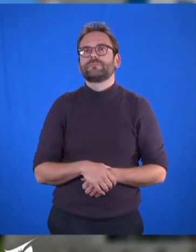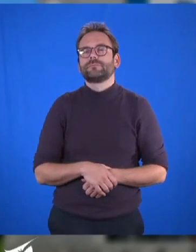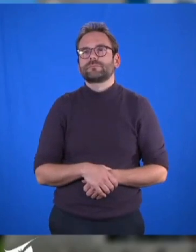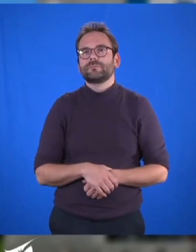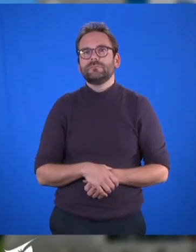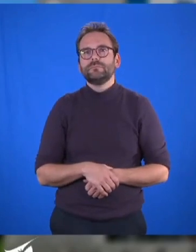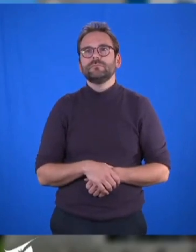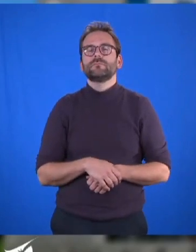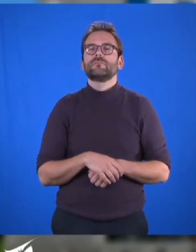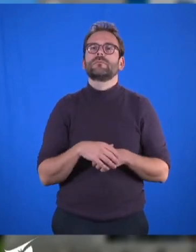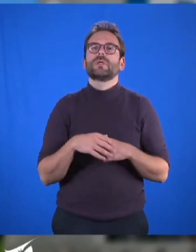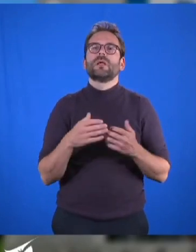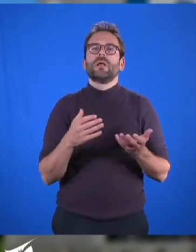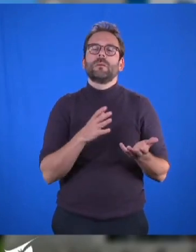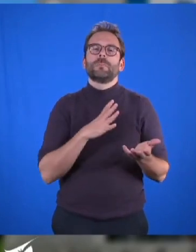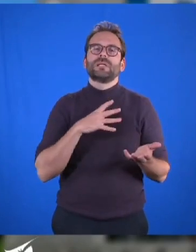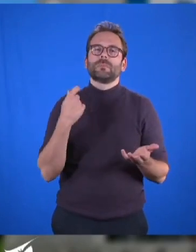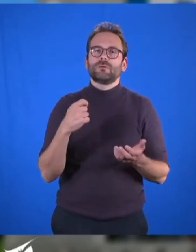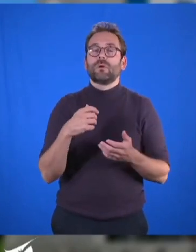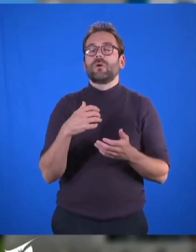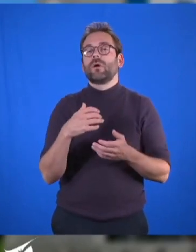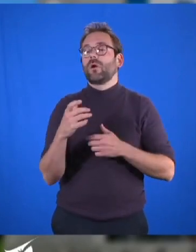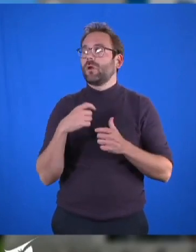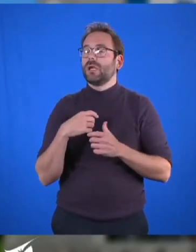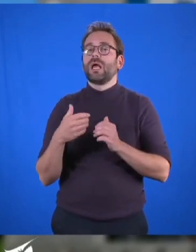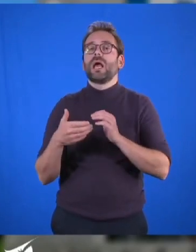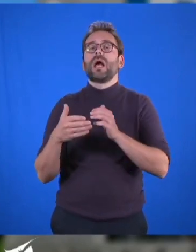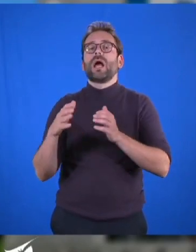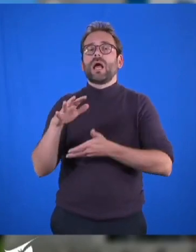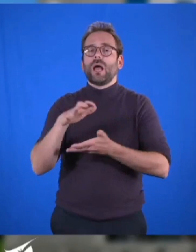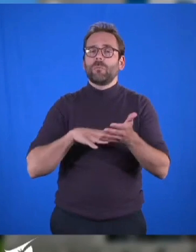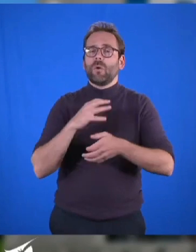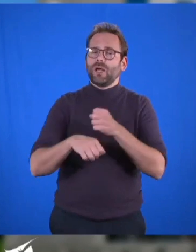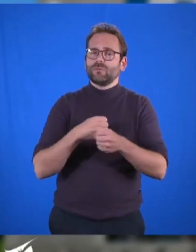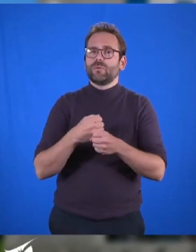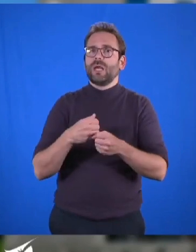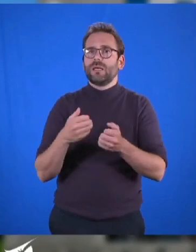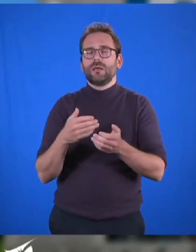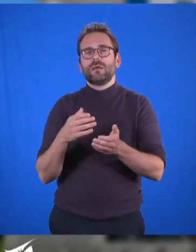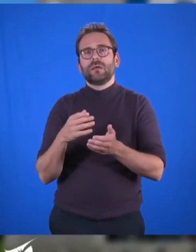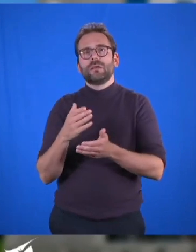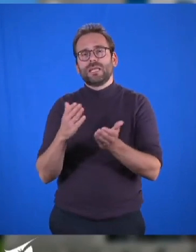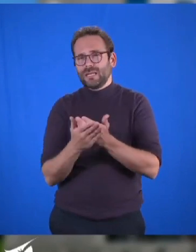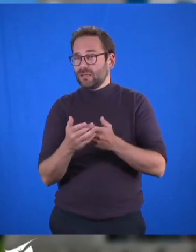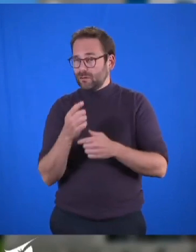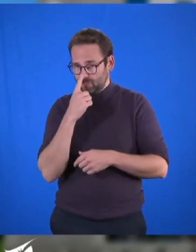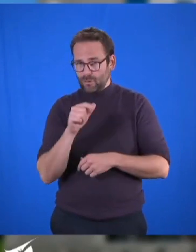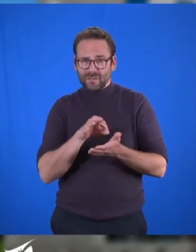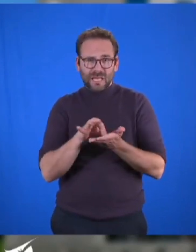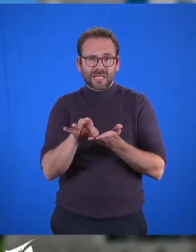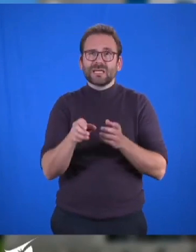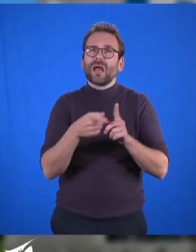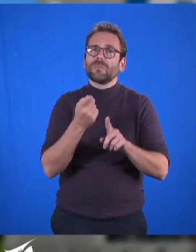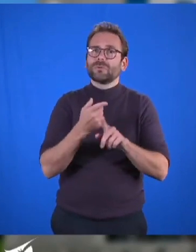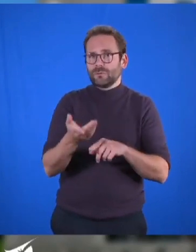Madame la Présidente, chers collègues, les rapports annuels des délégataires qui nous ont été fournis avec cette délibération sont éminemment stratégiques.